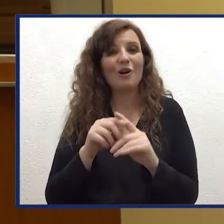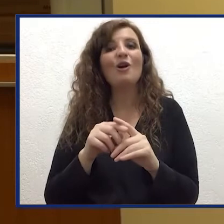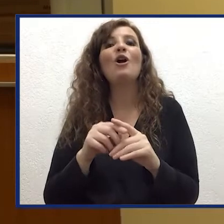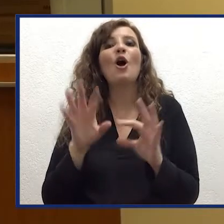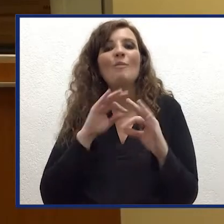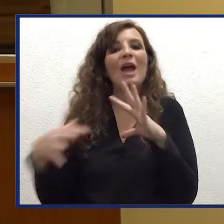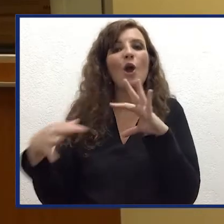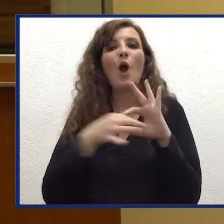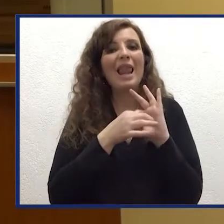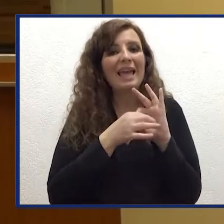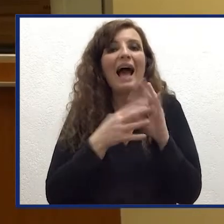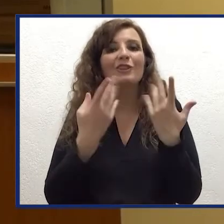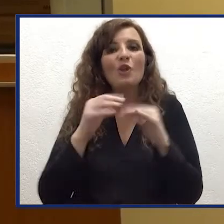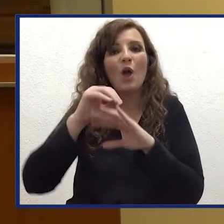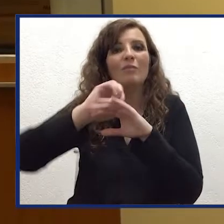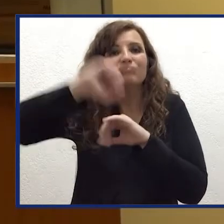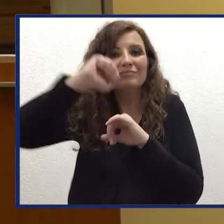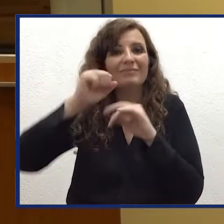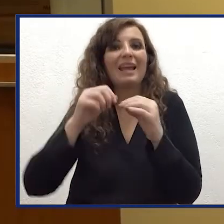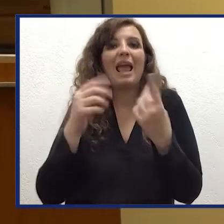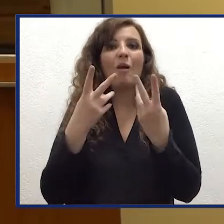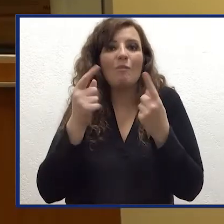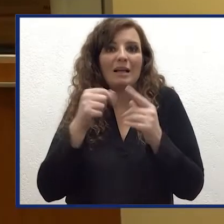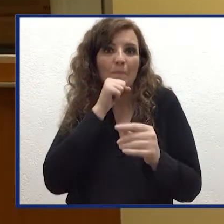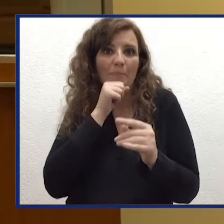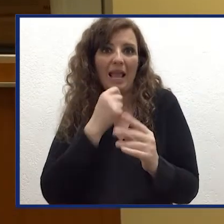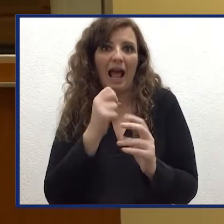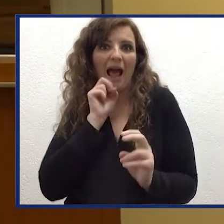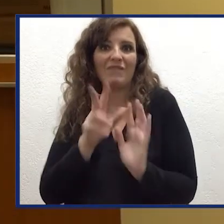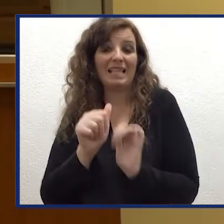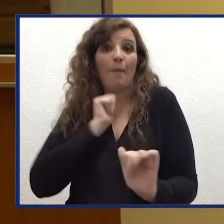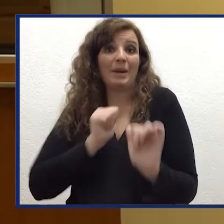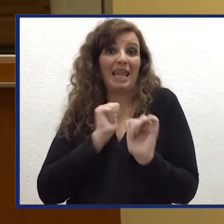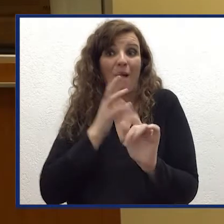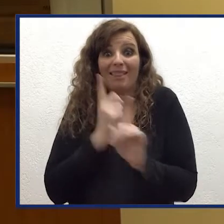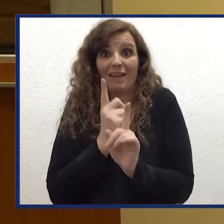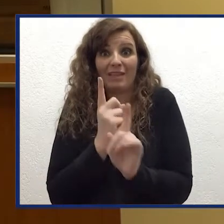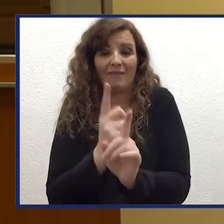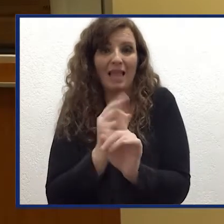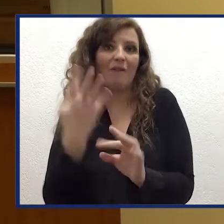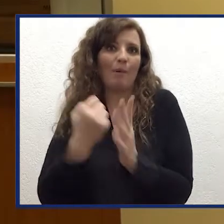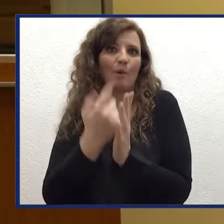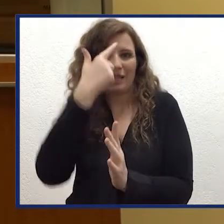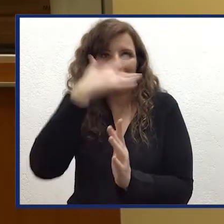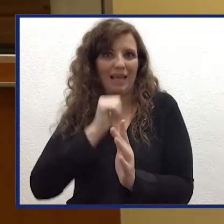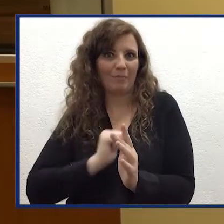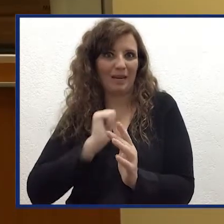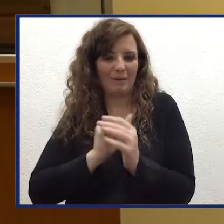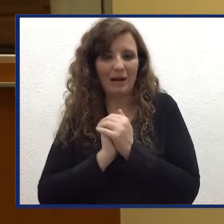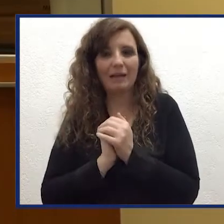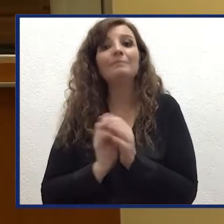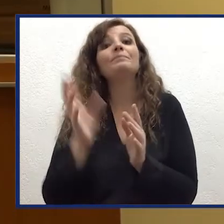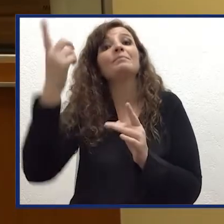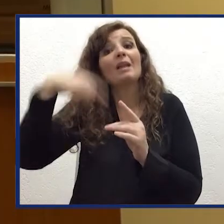riferimento diciamo ai possibili fenomeni precursori dell'eruzione. In questo caso i dati a BOC-R